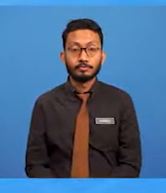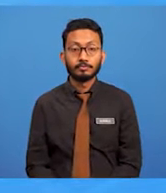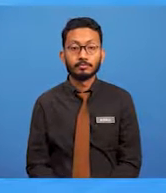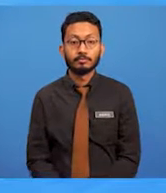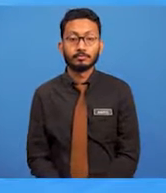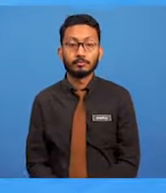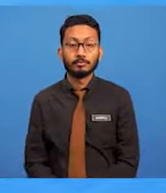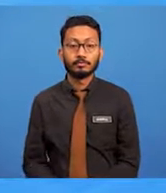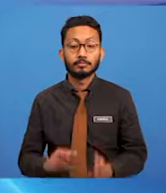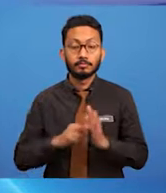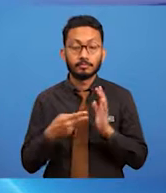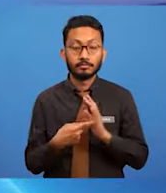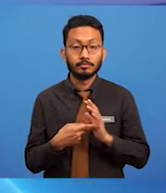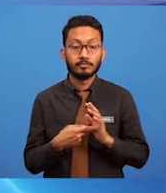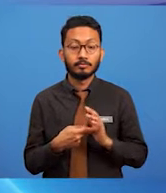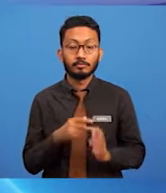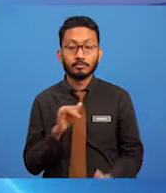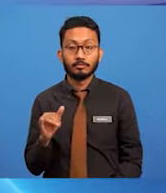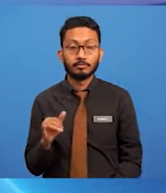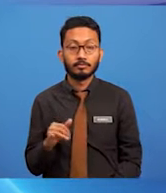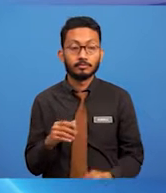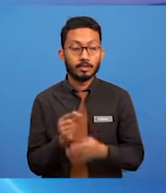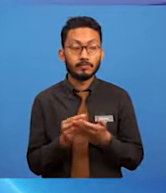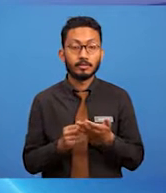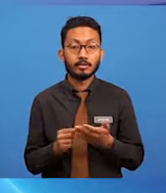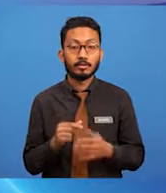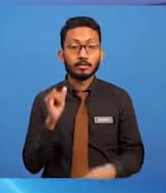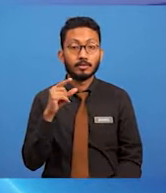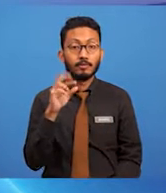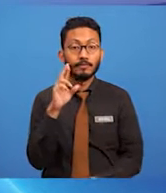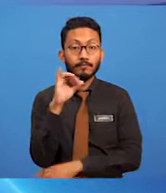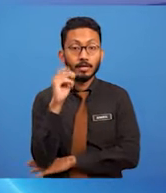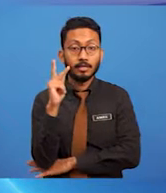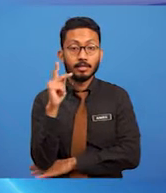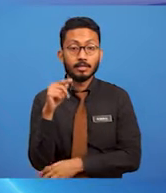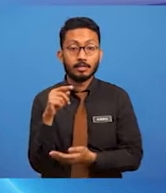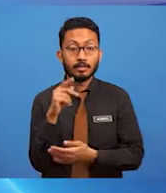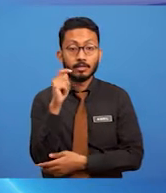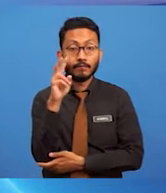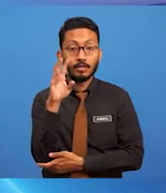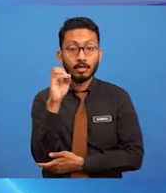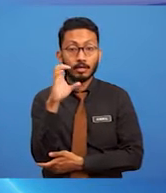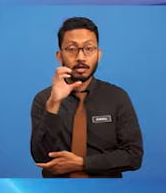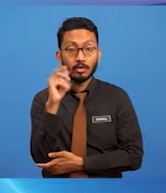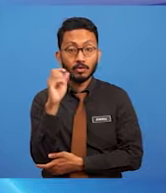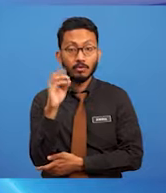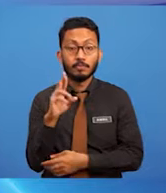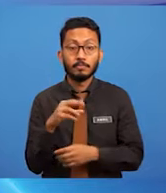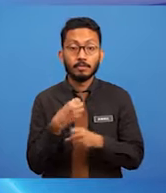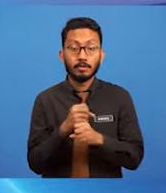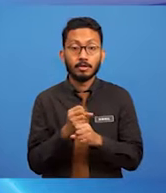Maksudnya grafik vector boleh diubah kepada apa sahaja